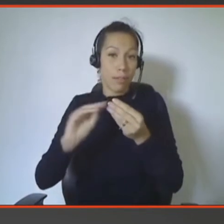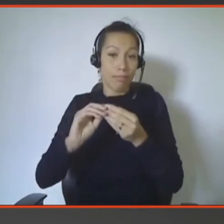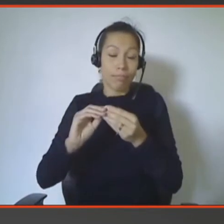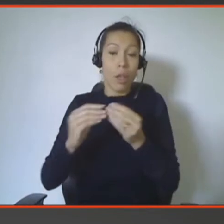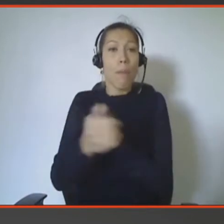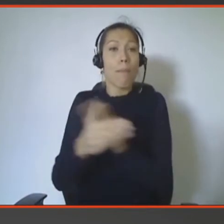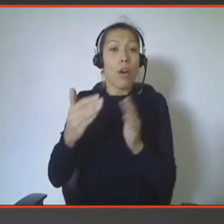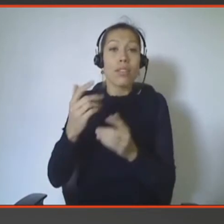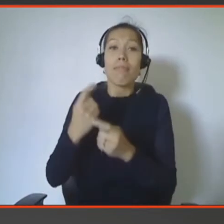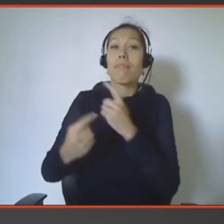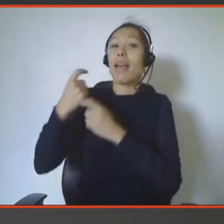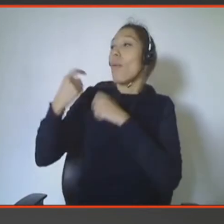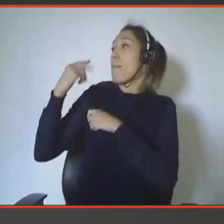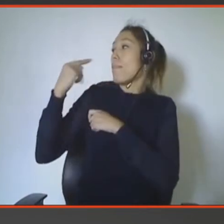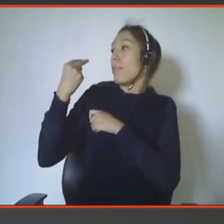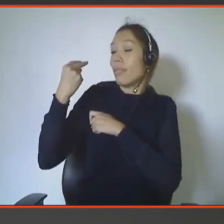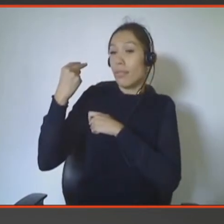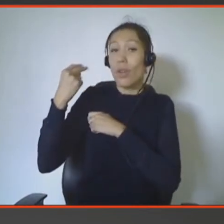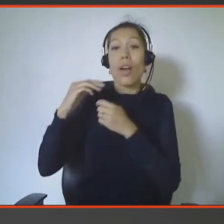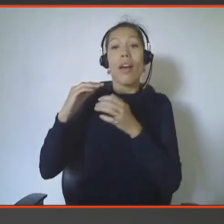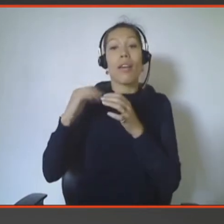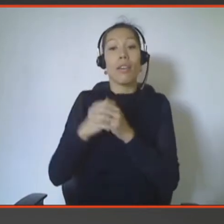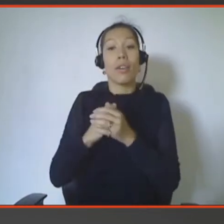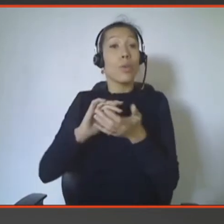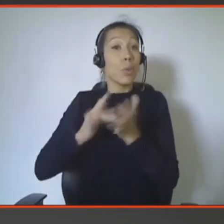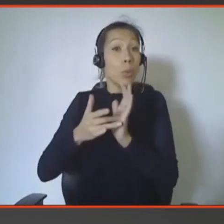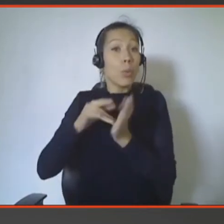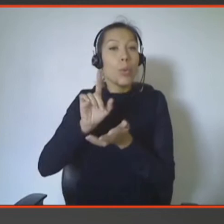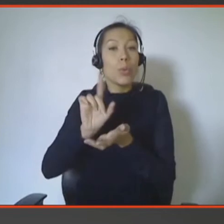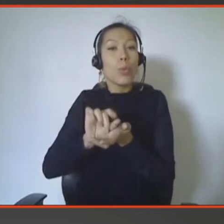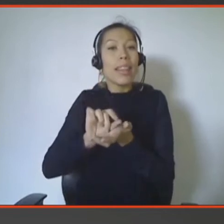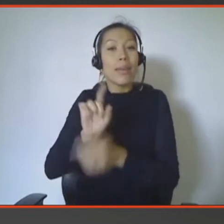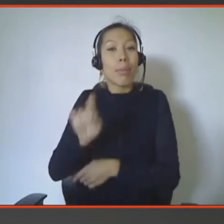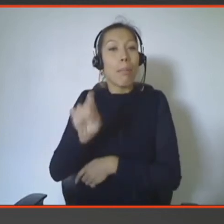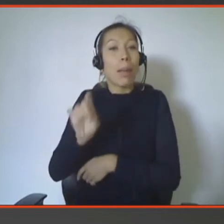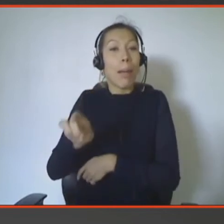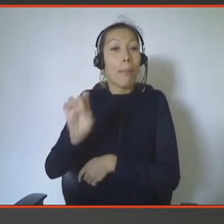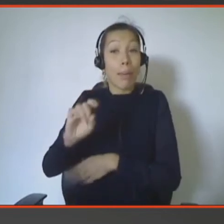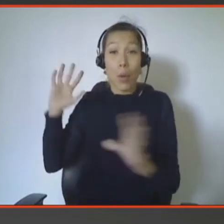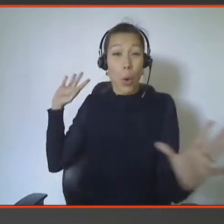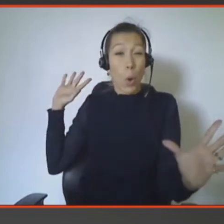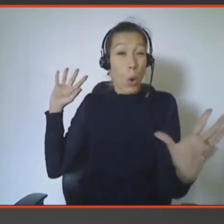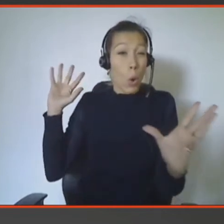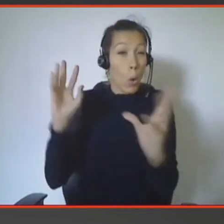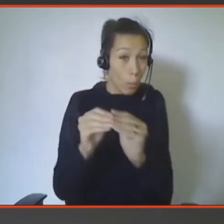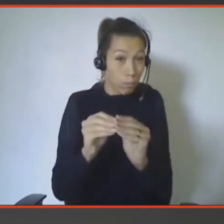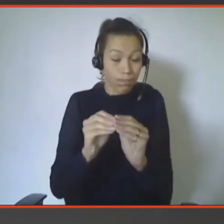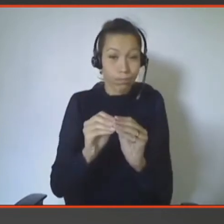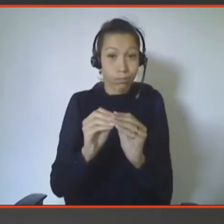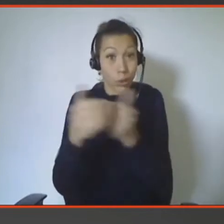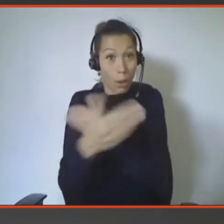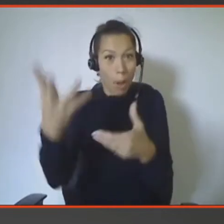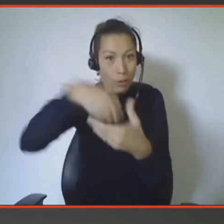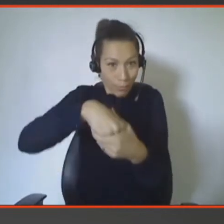donc je le disais en rigolant, mais ils l'ont testé dans les familles, c'est une backup de tous les tweets d'une personne qu'ils ont présentés. Et alors, ce qui est très